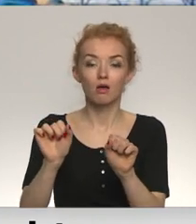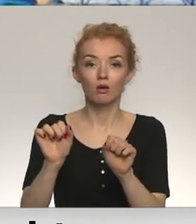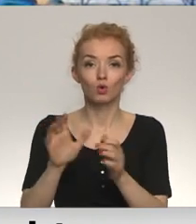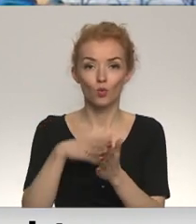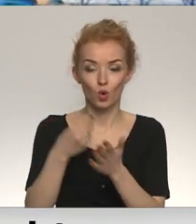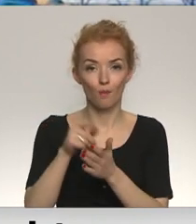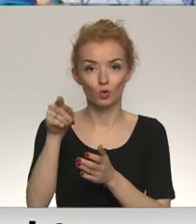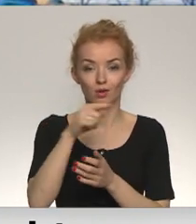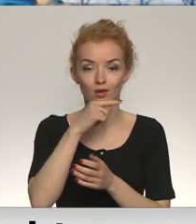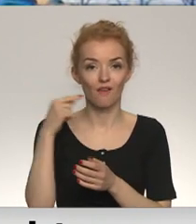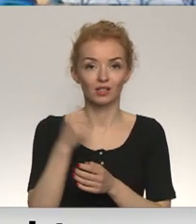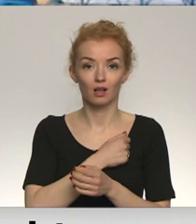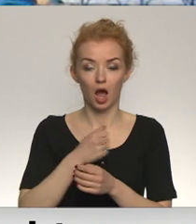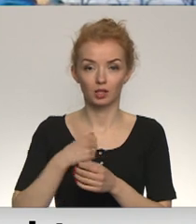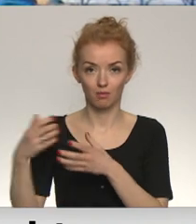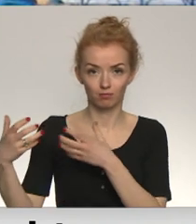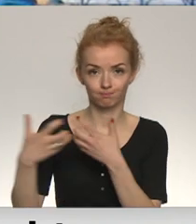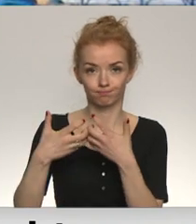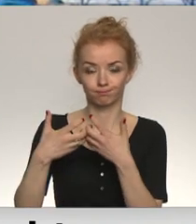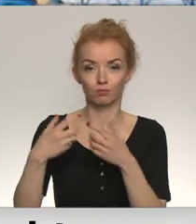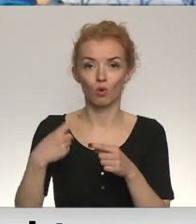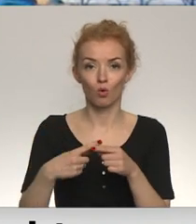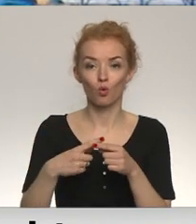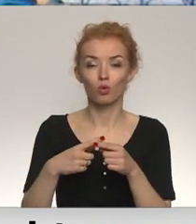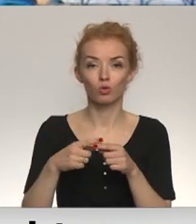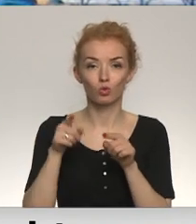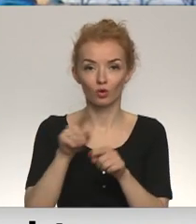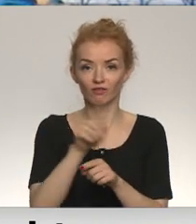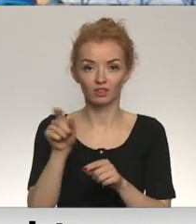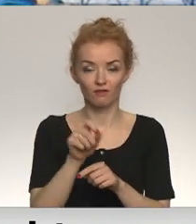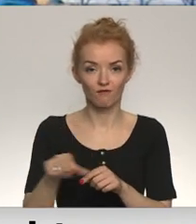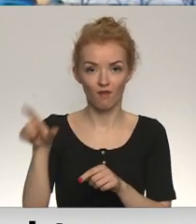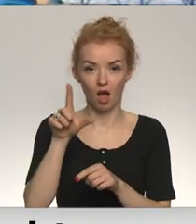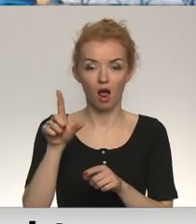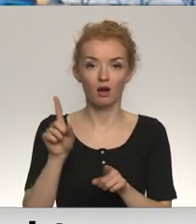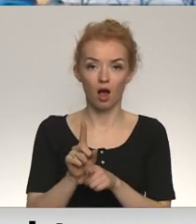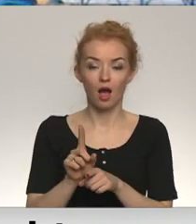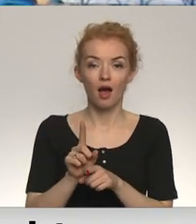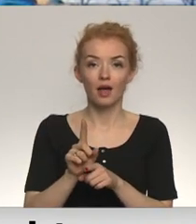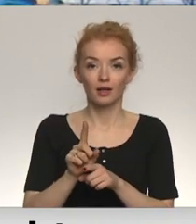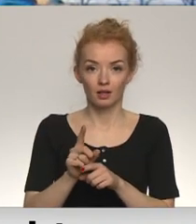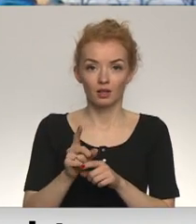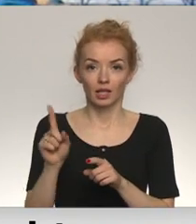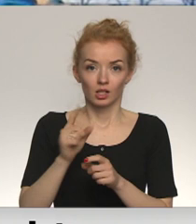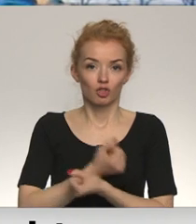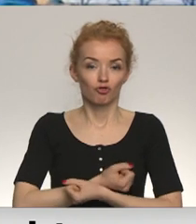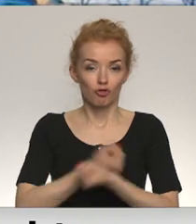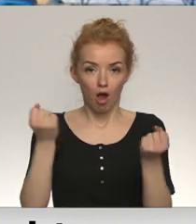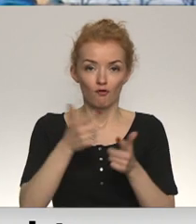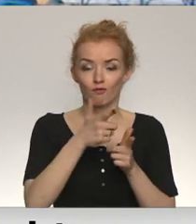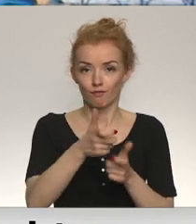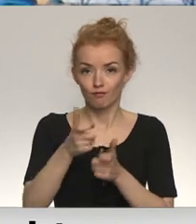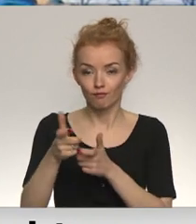jaukrojām Krievijas karaspēks. Tur arī austrumu daļā visvairāk krīt šāviņi un lādeņi un